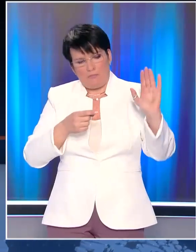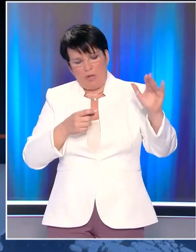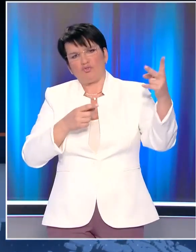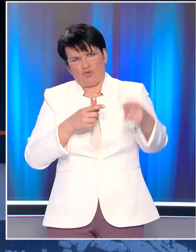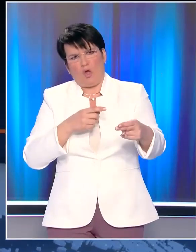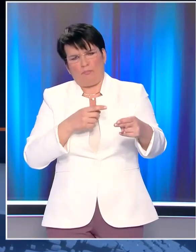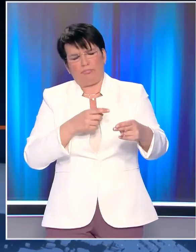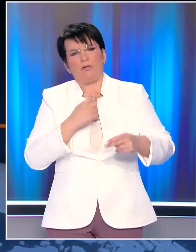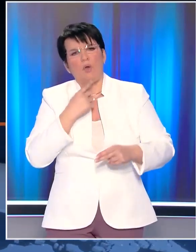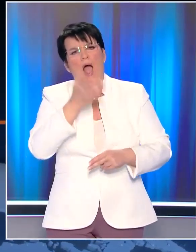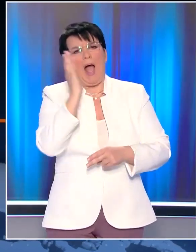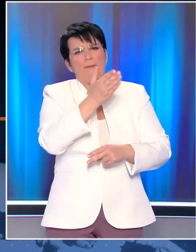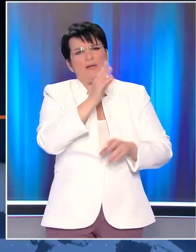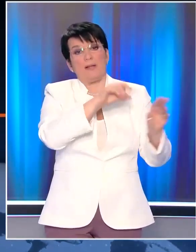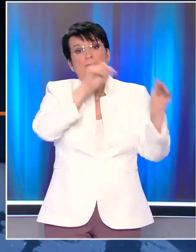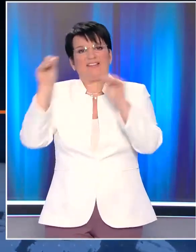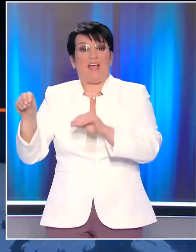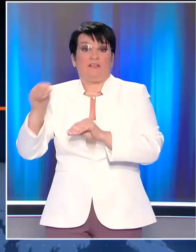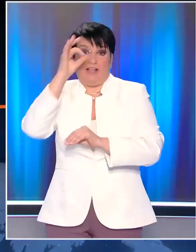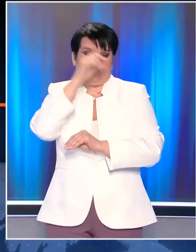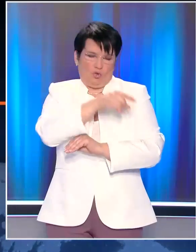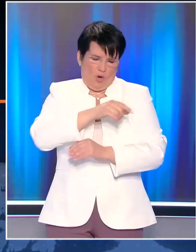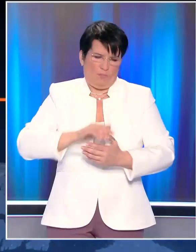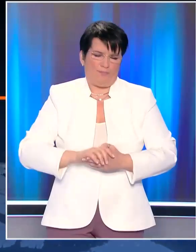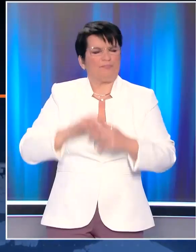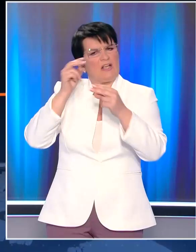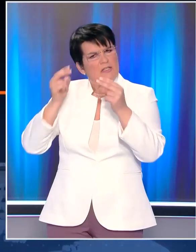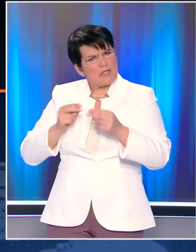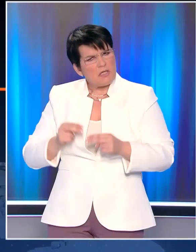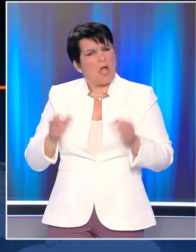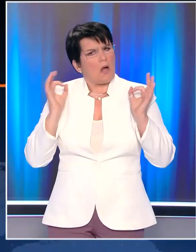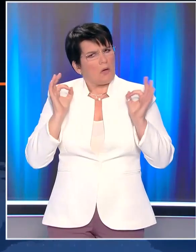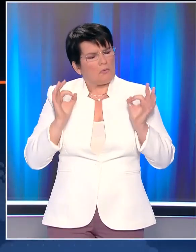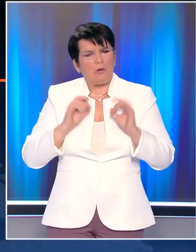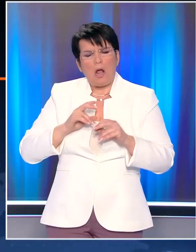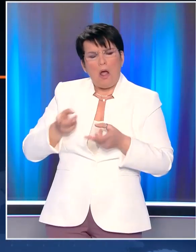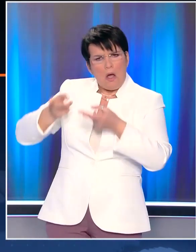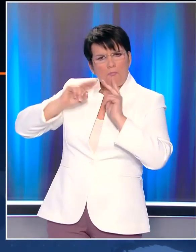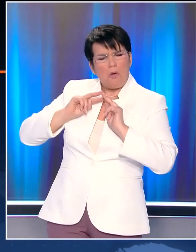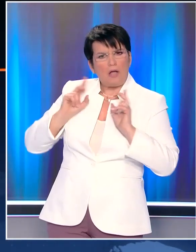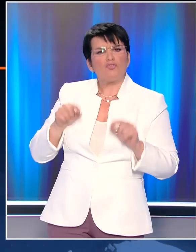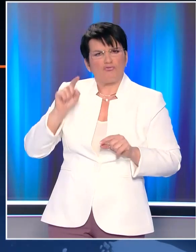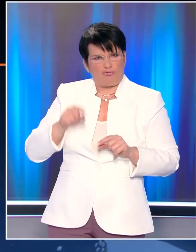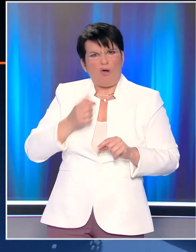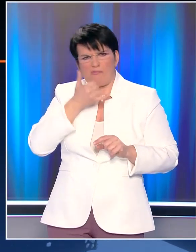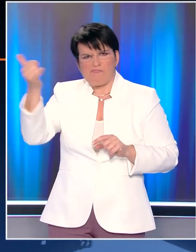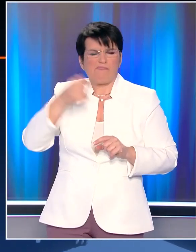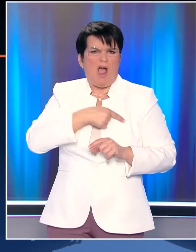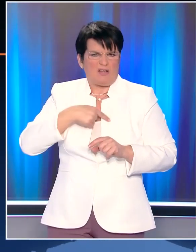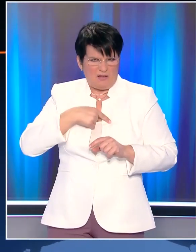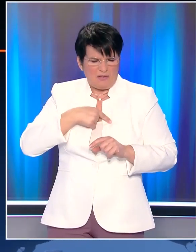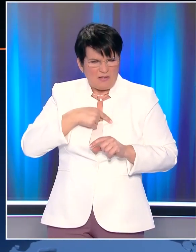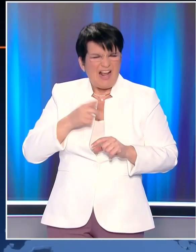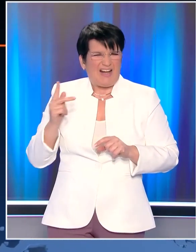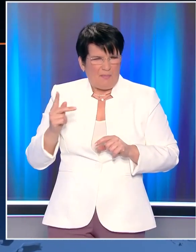έλεγχο απειλώντας τον με δυσμενή μετάθεση. Του ανέφερα τα στοιχεία μου κανονικά και ως απάντηση έλαβα τώρα θα πάρω τον αρχηγό σας κύριο